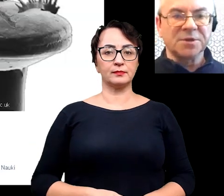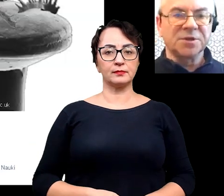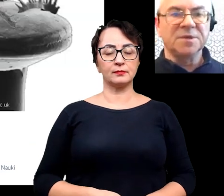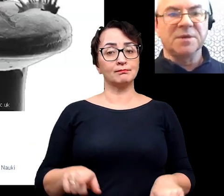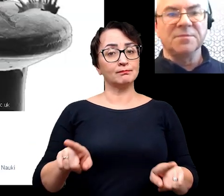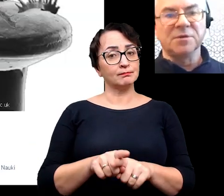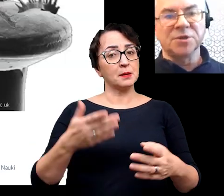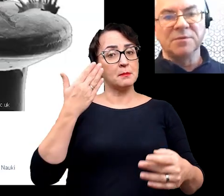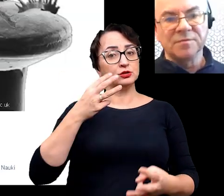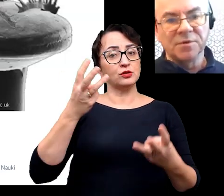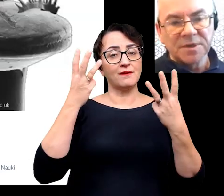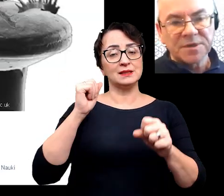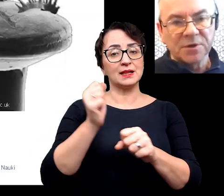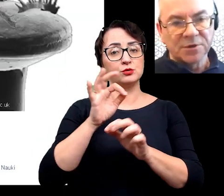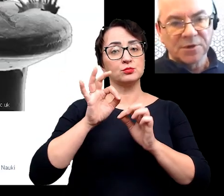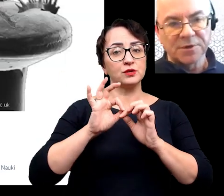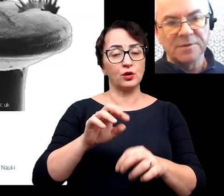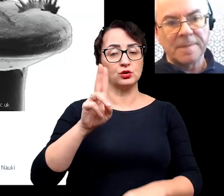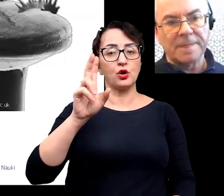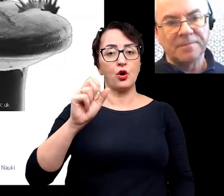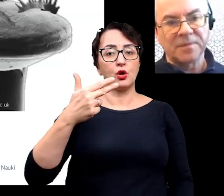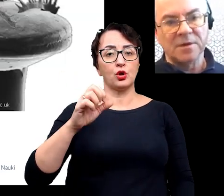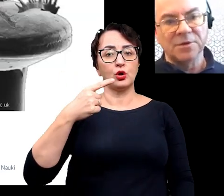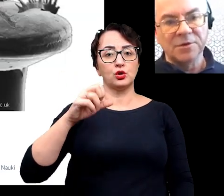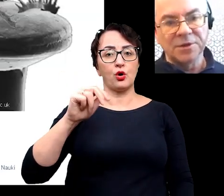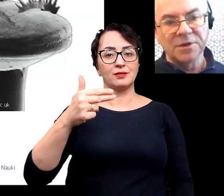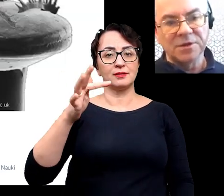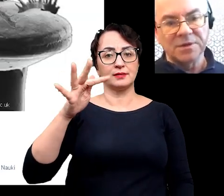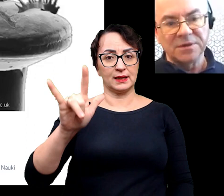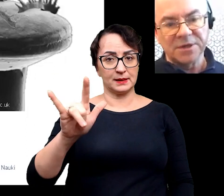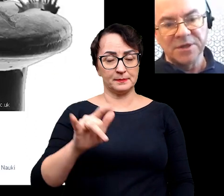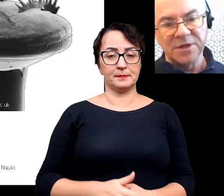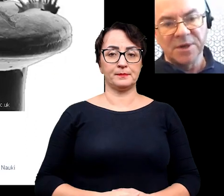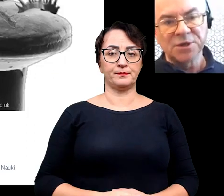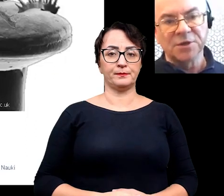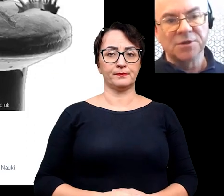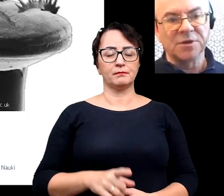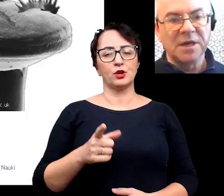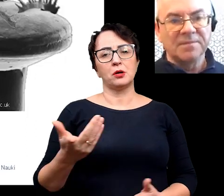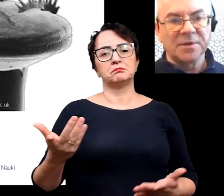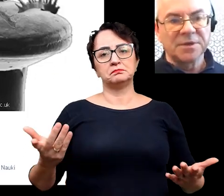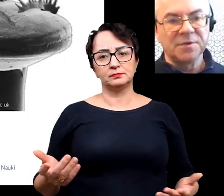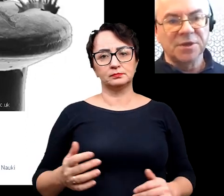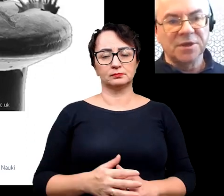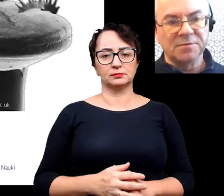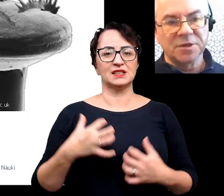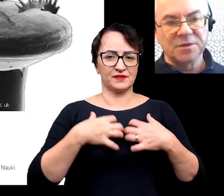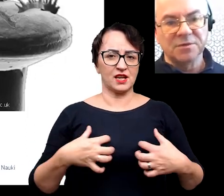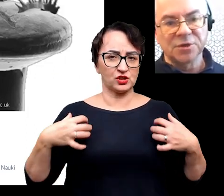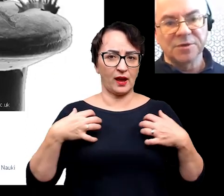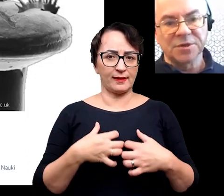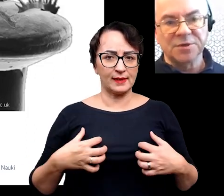Też bardzo ważnymi skamieniałościami przewodnimi są konodonty. Konodonty takie enigmatyczne trochę zwierzęta.